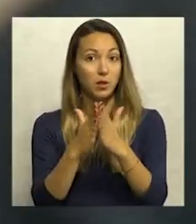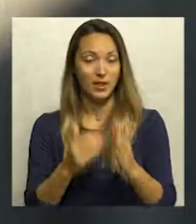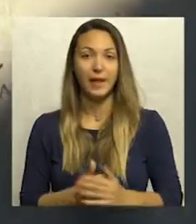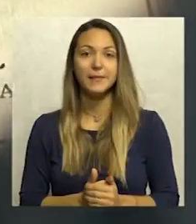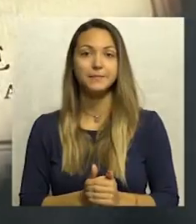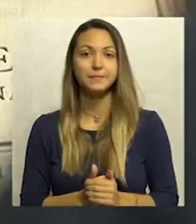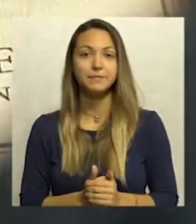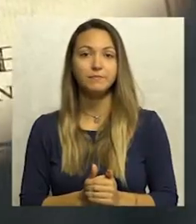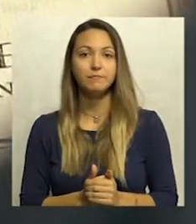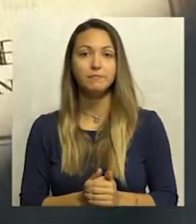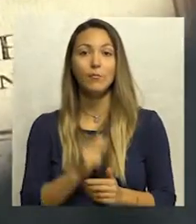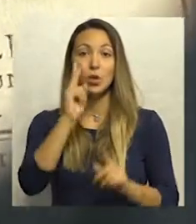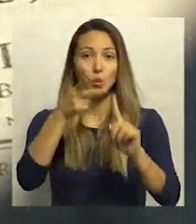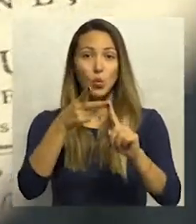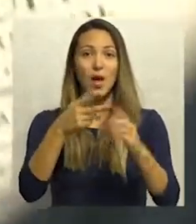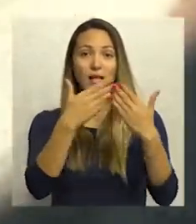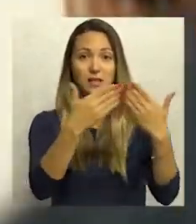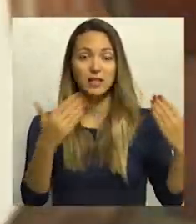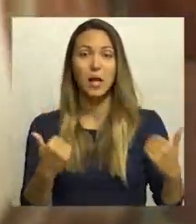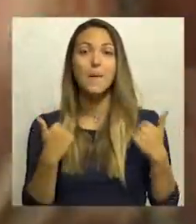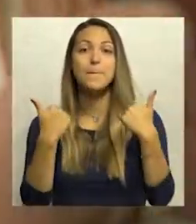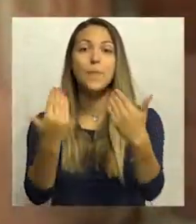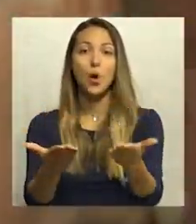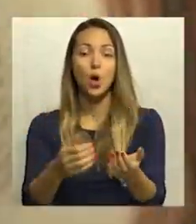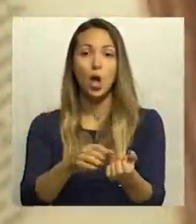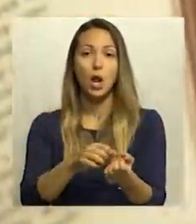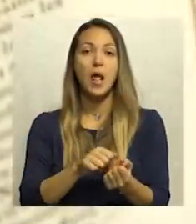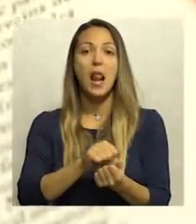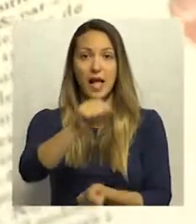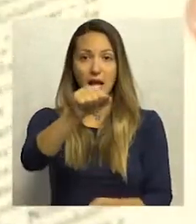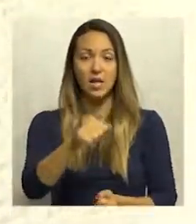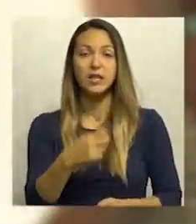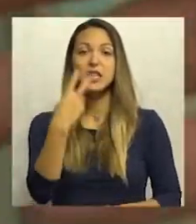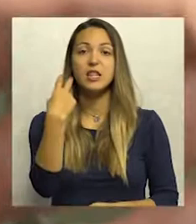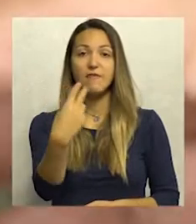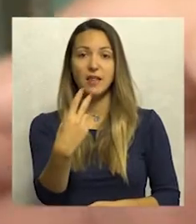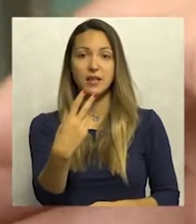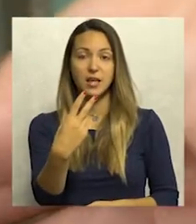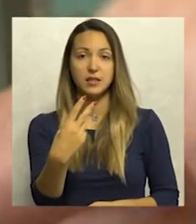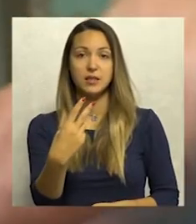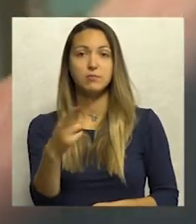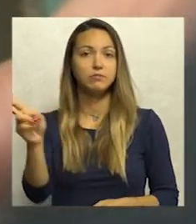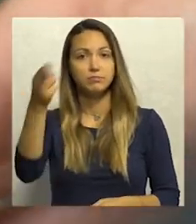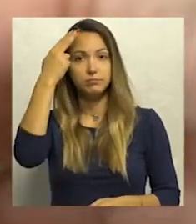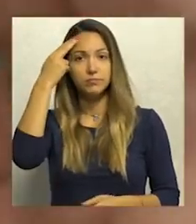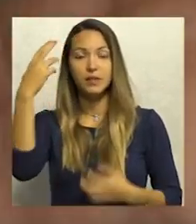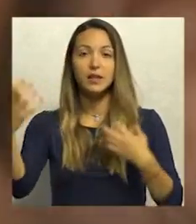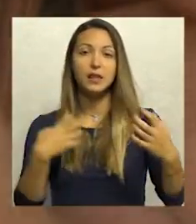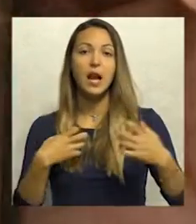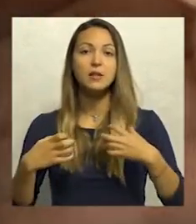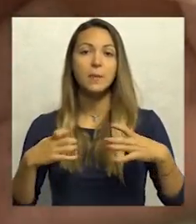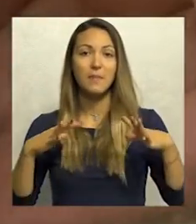pitanju je izložba poklon legata, 20 kolaža, naše istaknute dramske umetnice u penziji, Verice